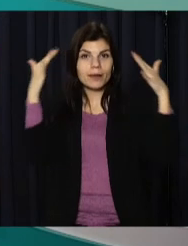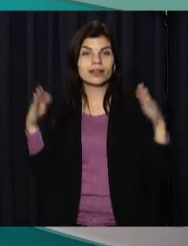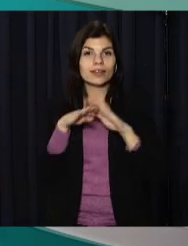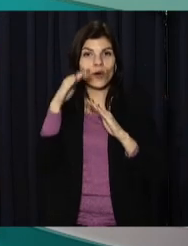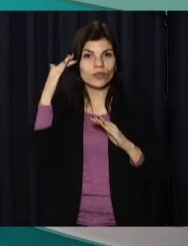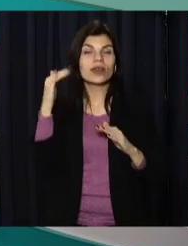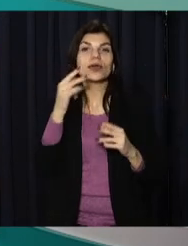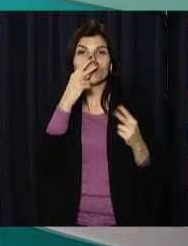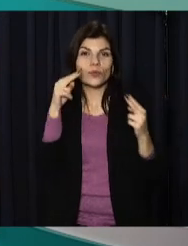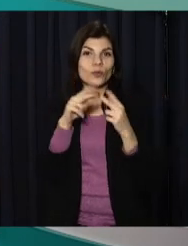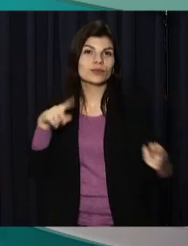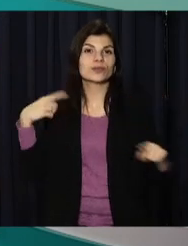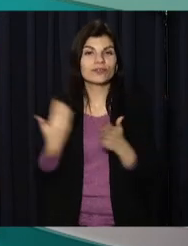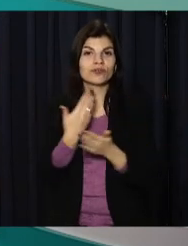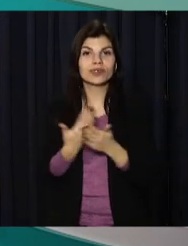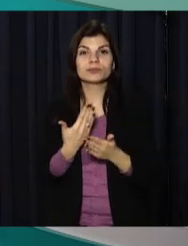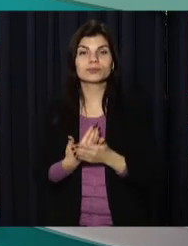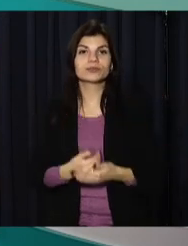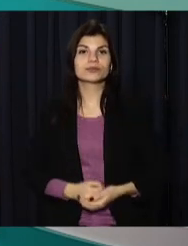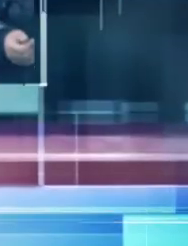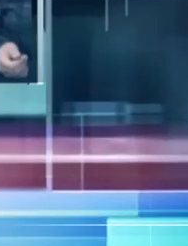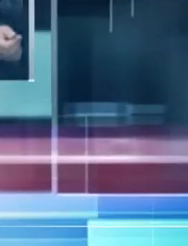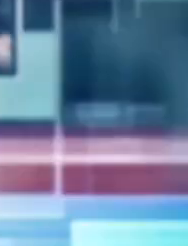головою. І побачимось у наступному випуску новин.